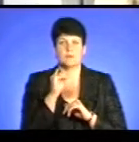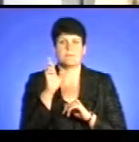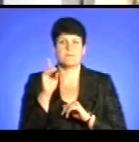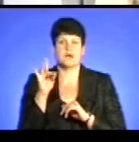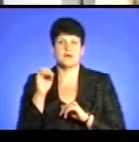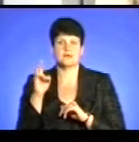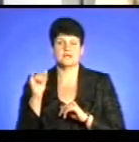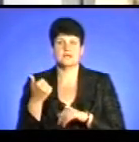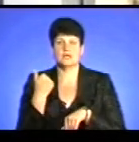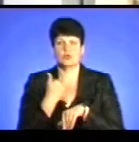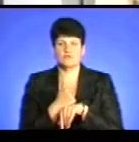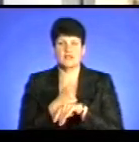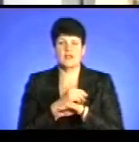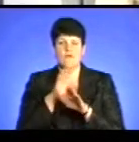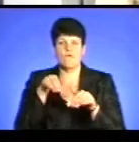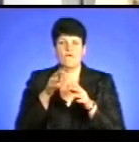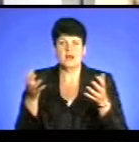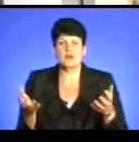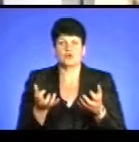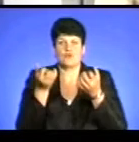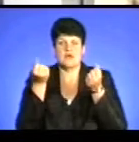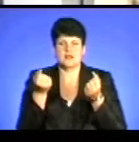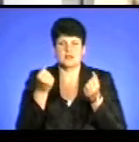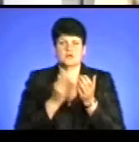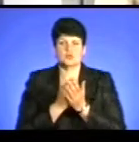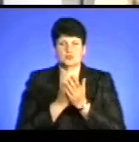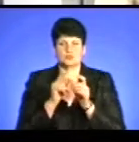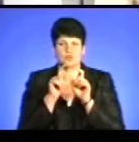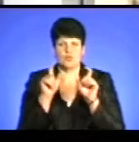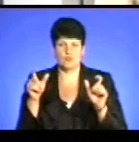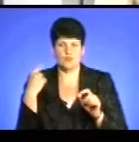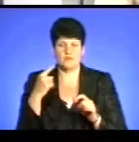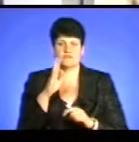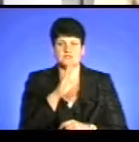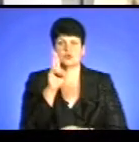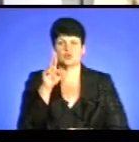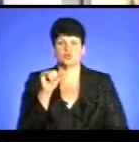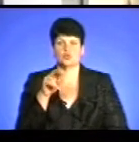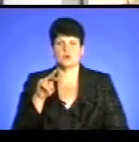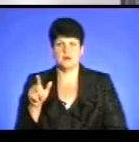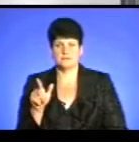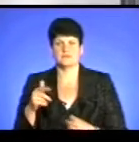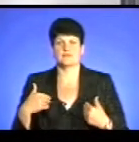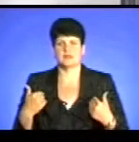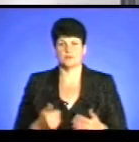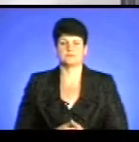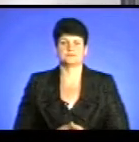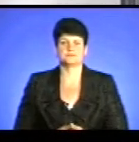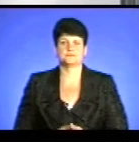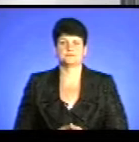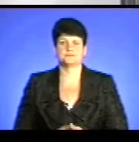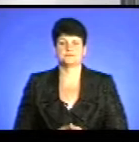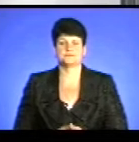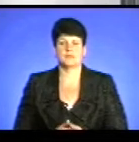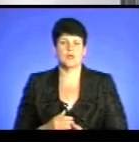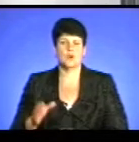і головний водолазний фахівець рятувально-водолазної служби області Василь Шуль. Вітаю вас. Доброго дня. Насамперед